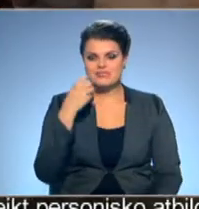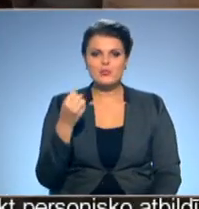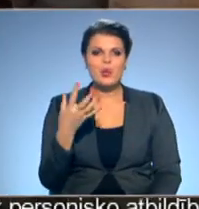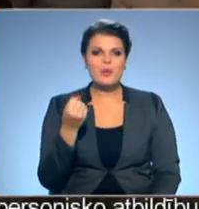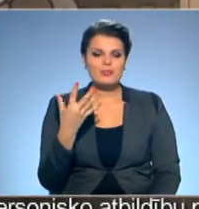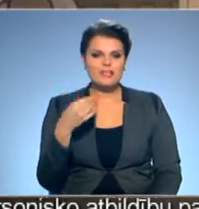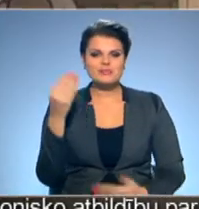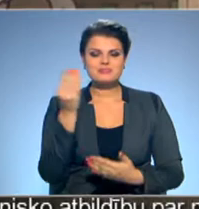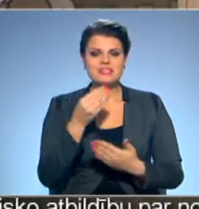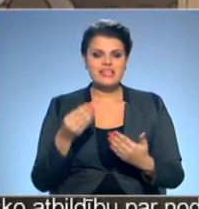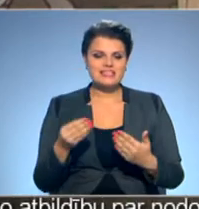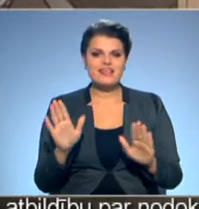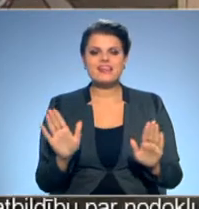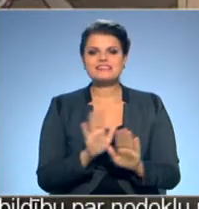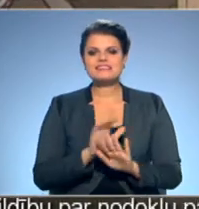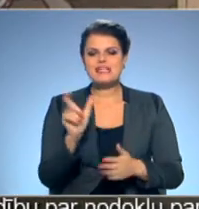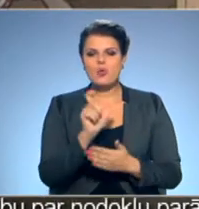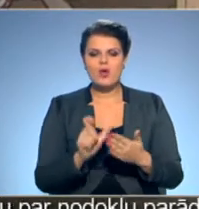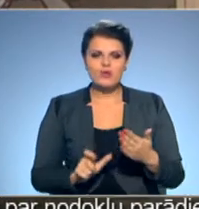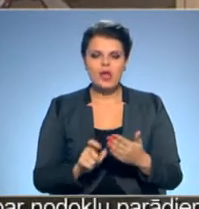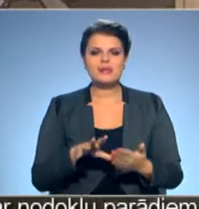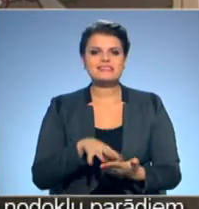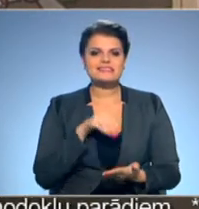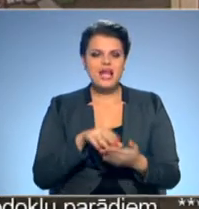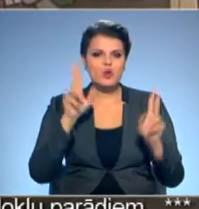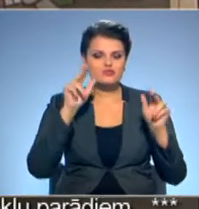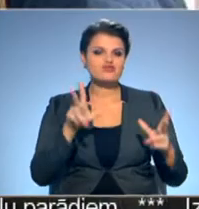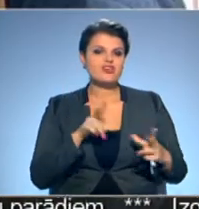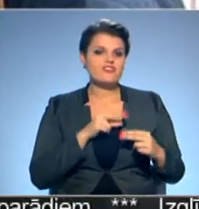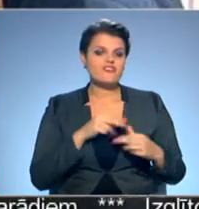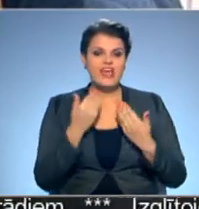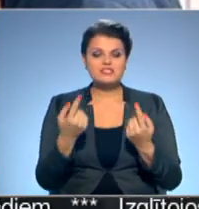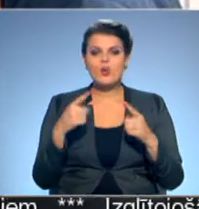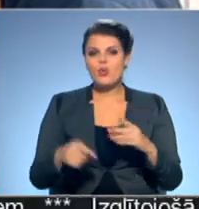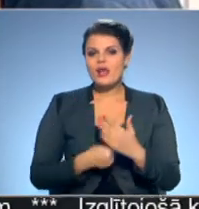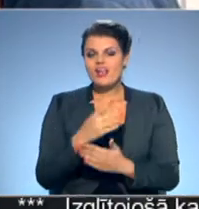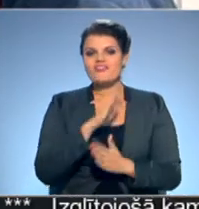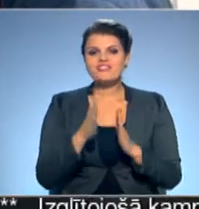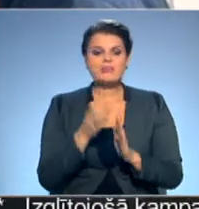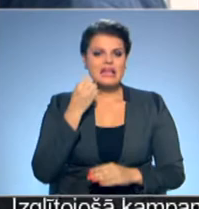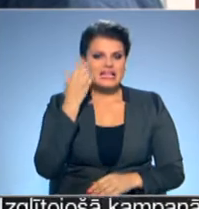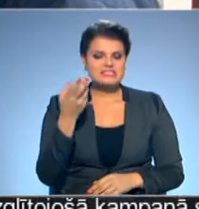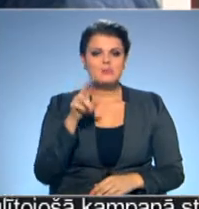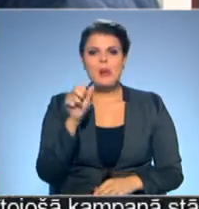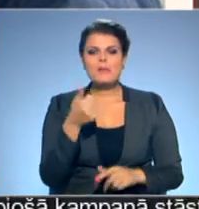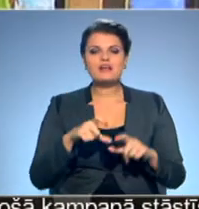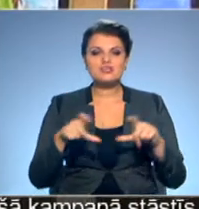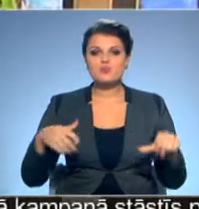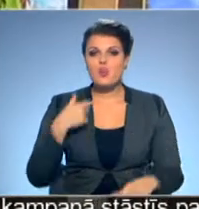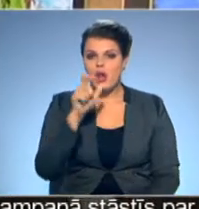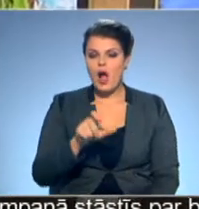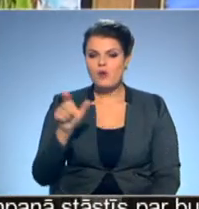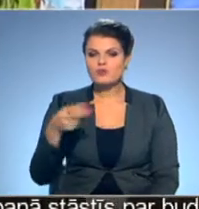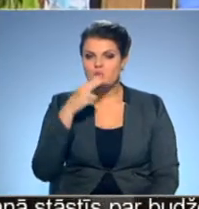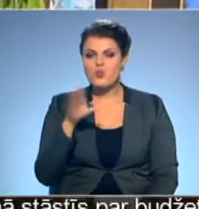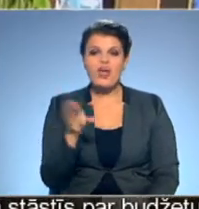ilustrācijas, dzējoļu krājumam, zalīte, truša dvēselē, ko radījuši vispār izglītojošo un mākslas skola audzēkņi no